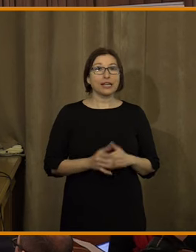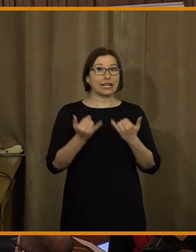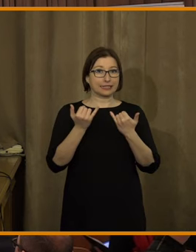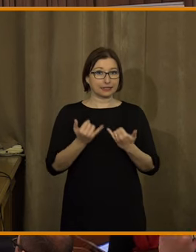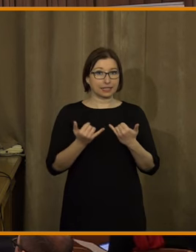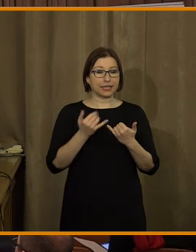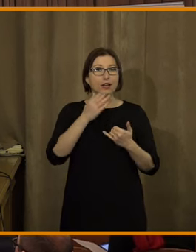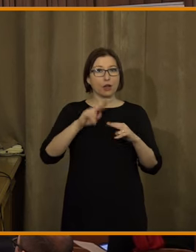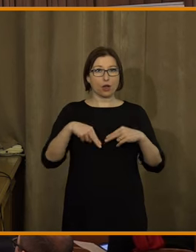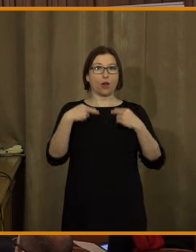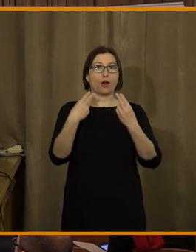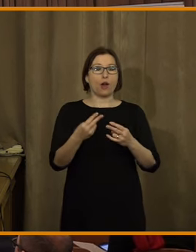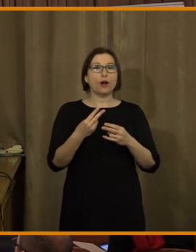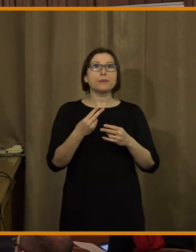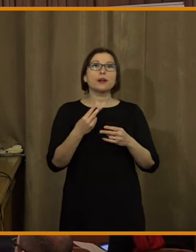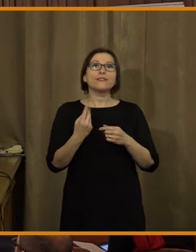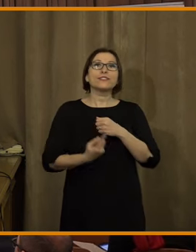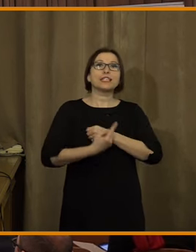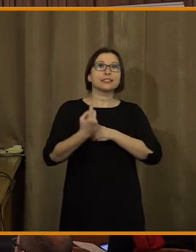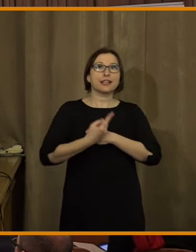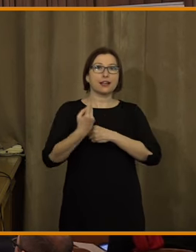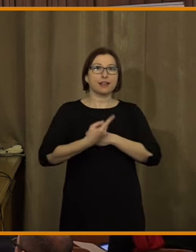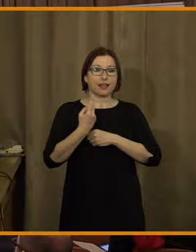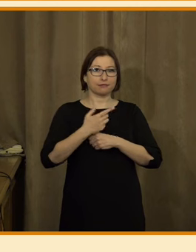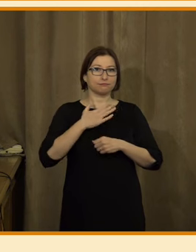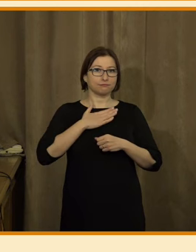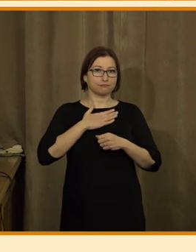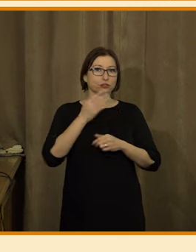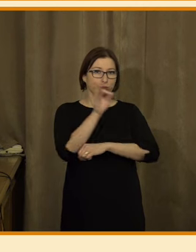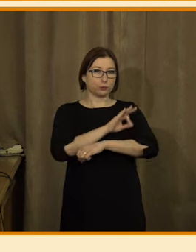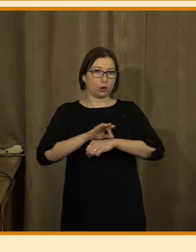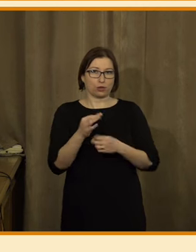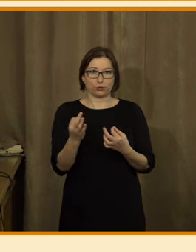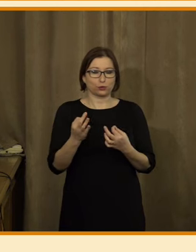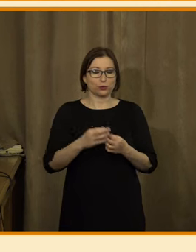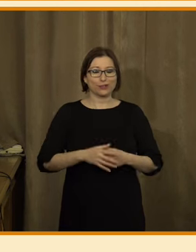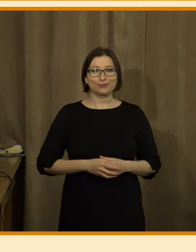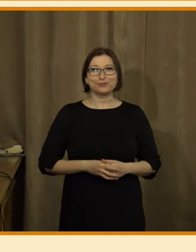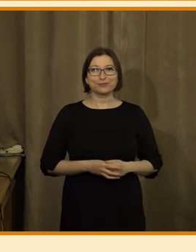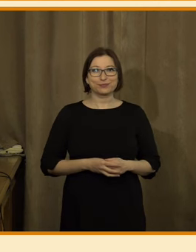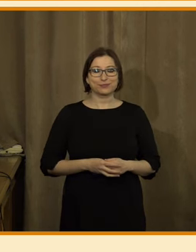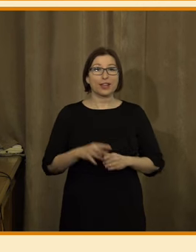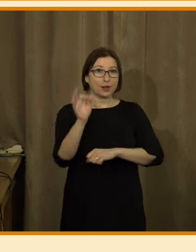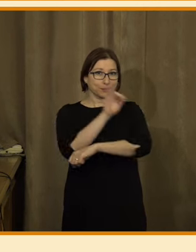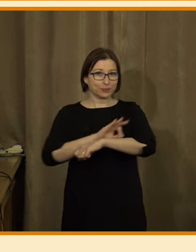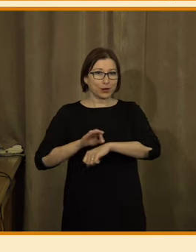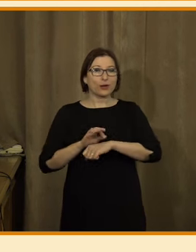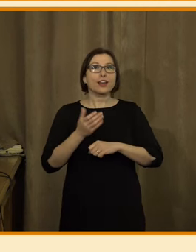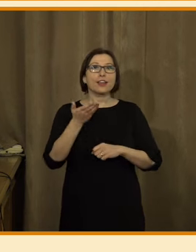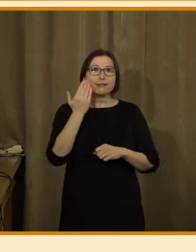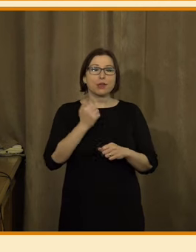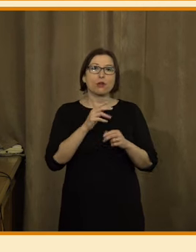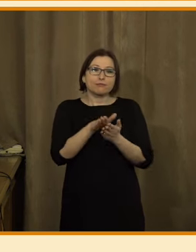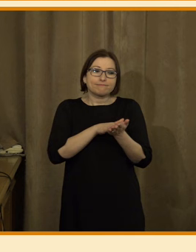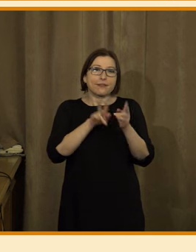pojďme k těm výsledkům našeho projektu. Ten projekt jsme začali vlastně